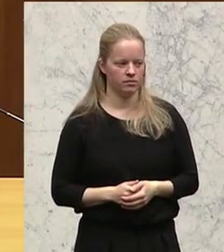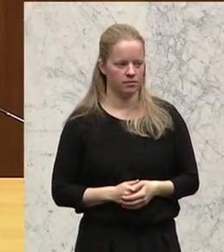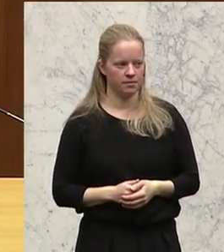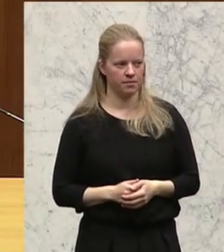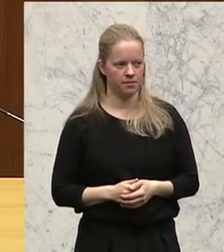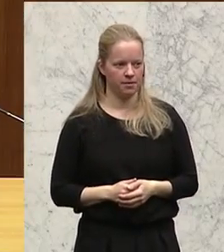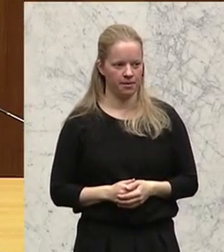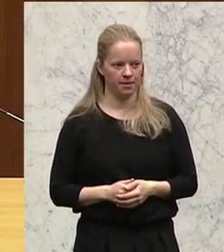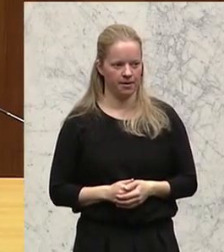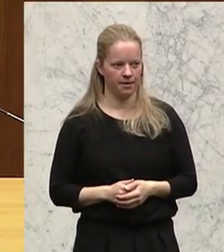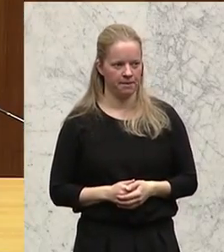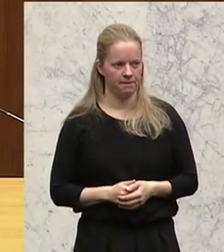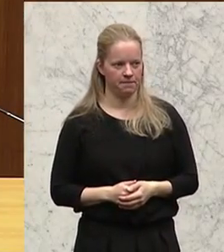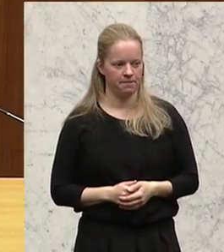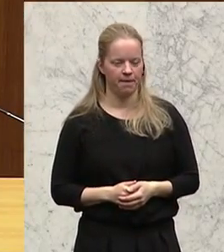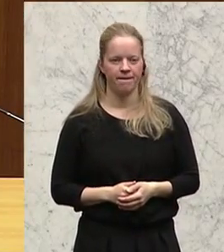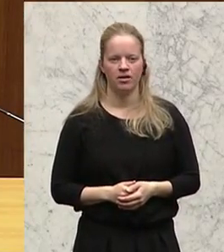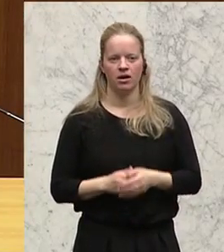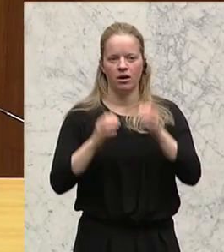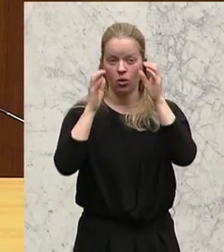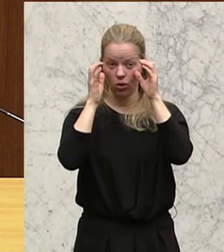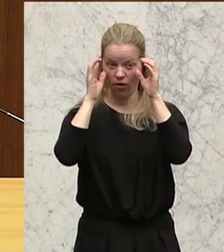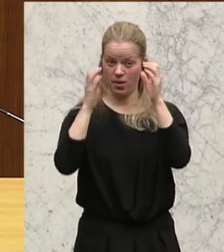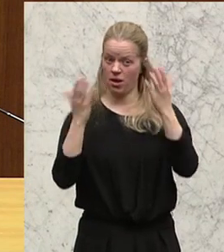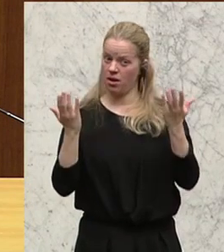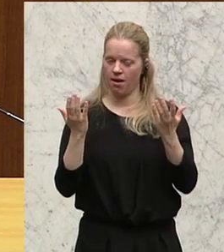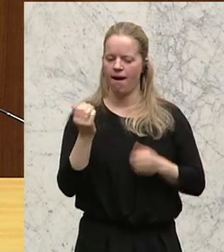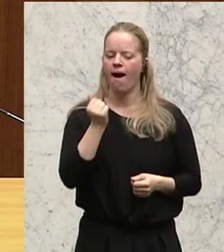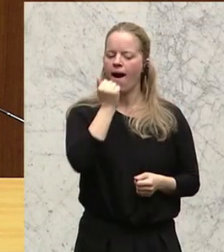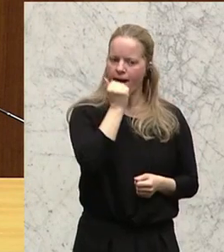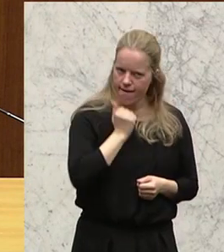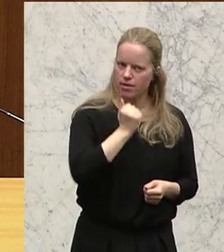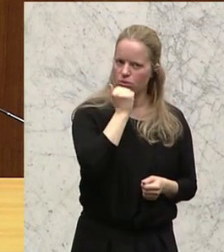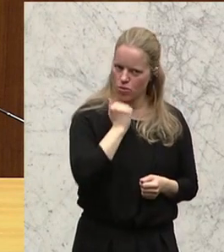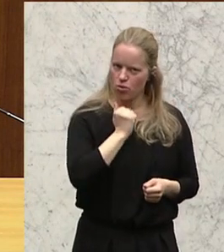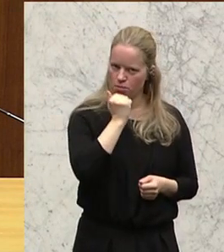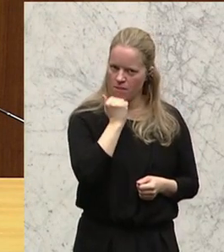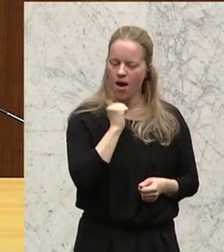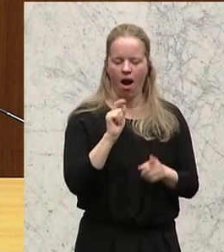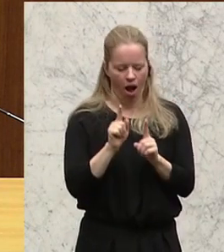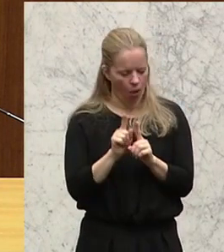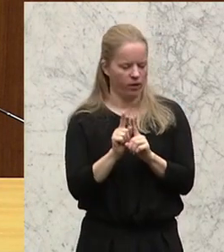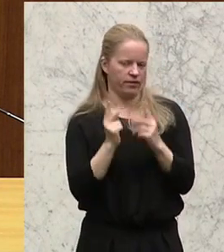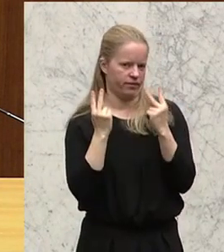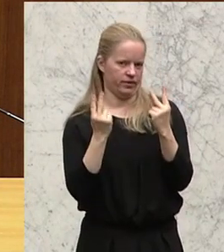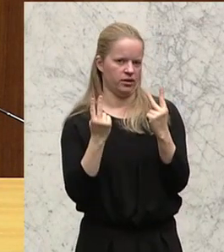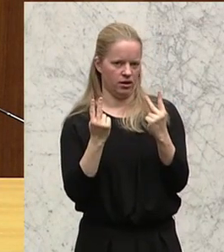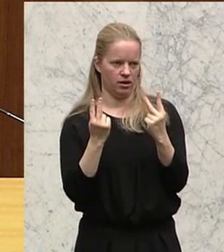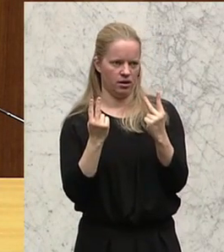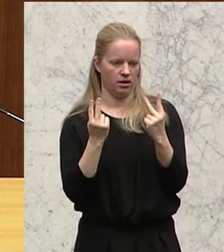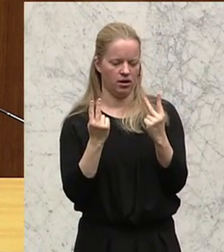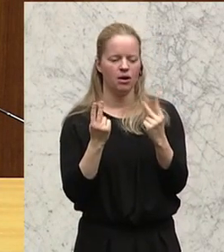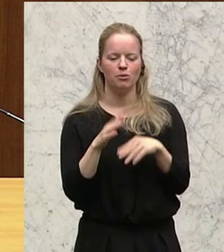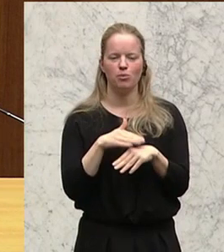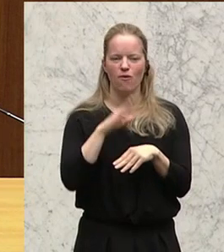Für die ÖVP hat das Eigentum ebenfalls einen besonderen Stellenwert. Und die Mittel aus der